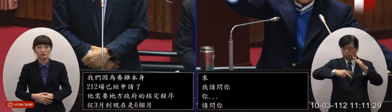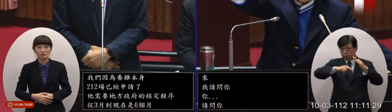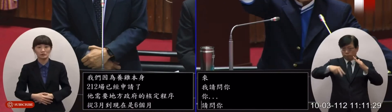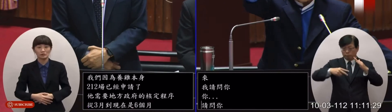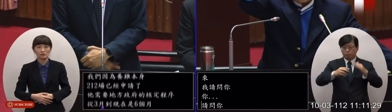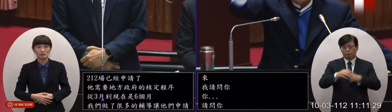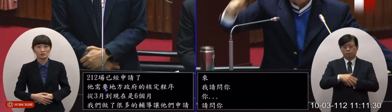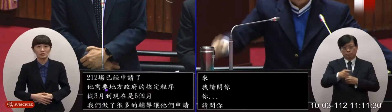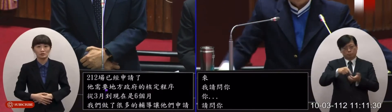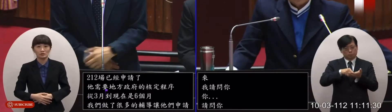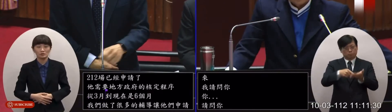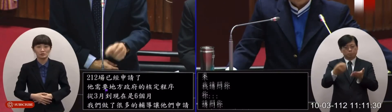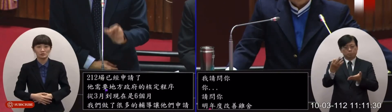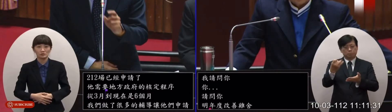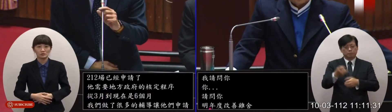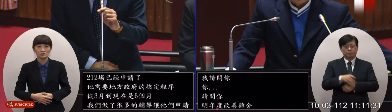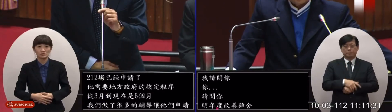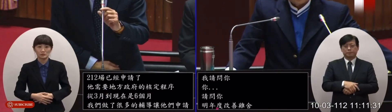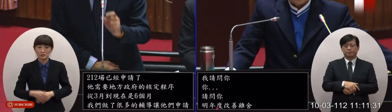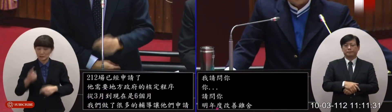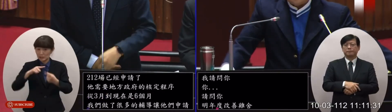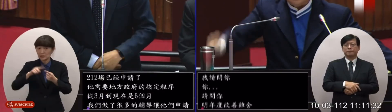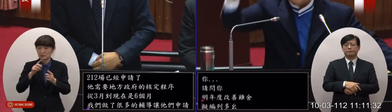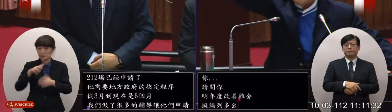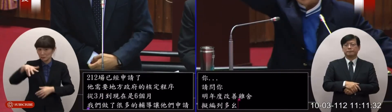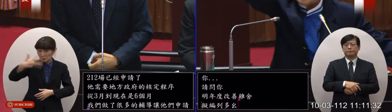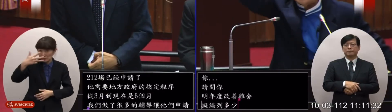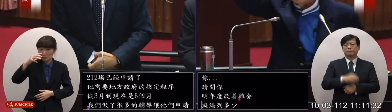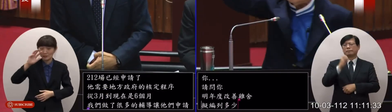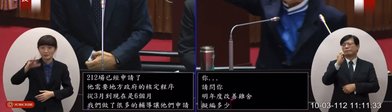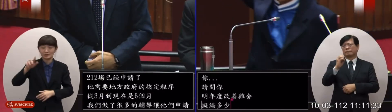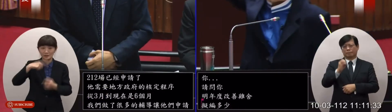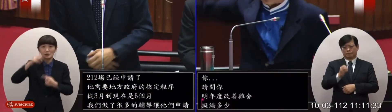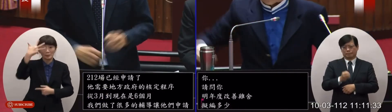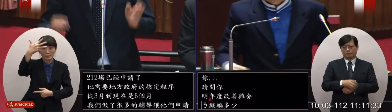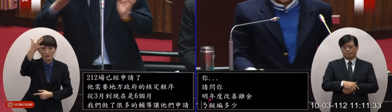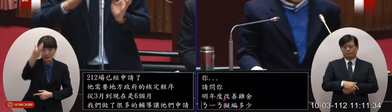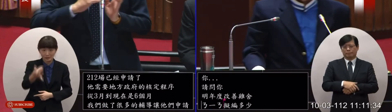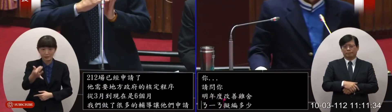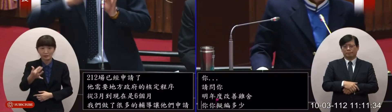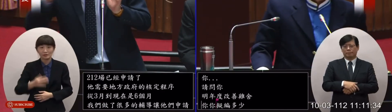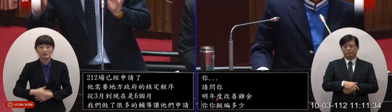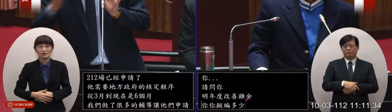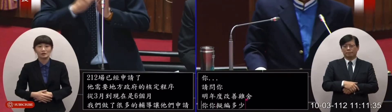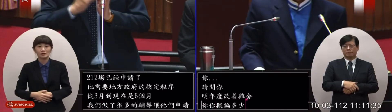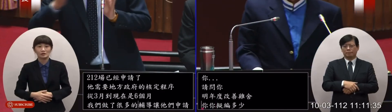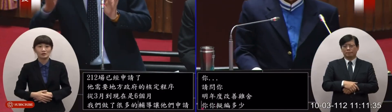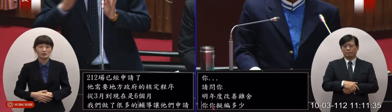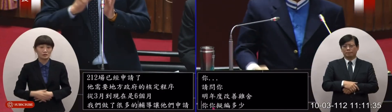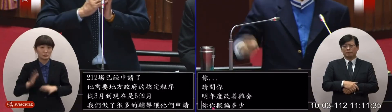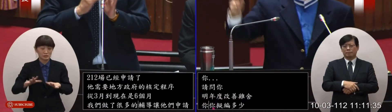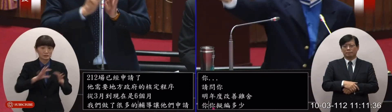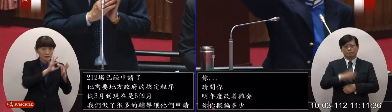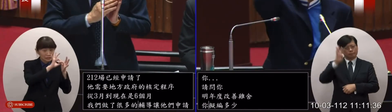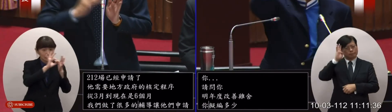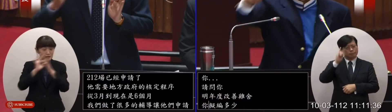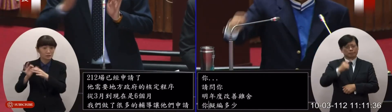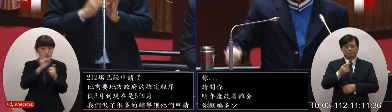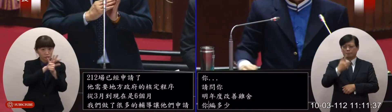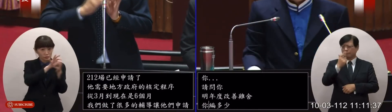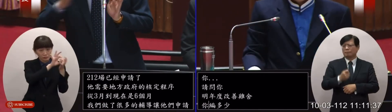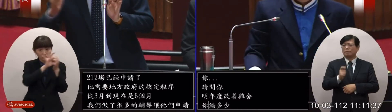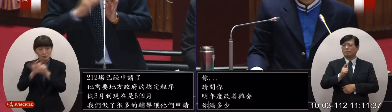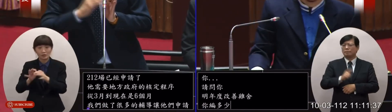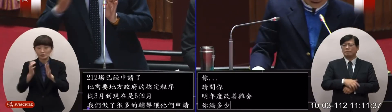不是你別多少應該是8億0啊明年都是0不是我們是連在一起的因為預算